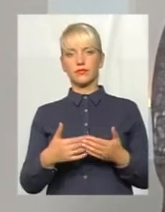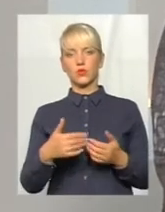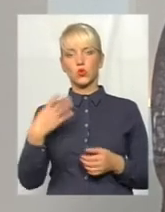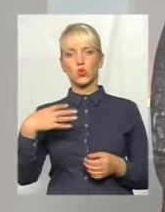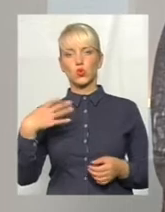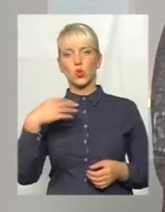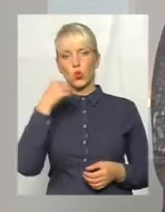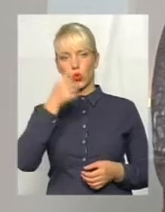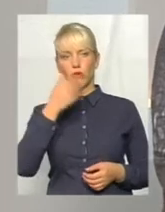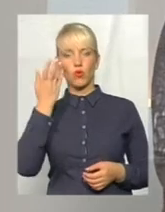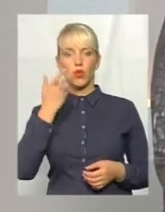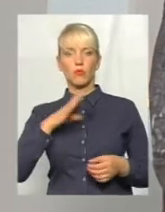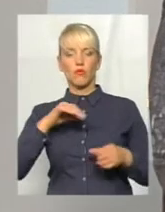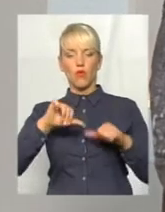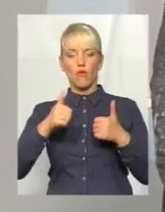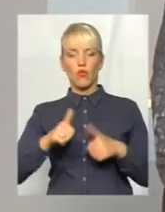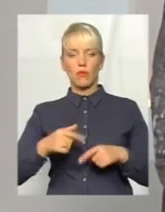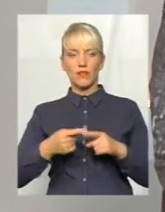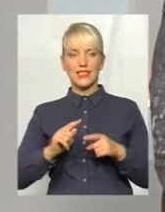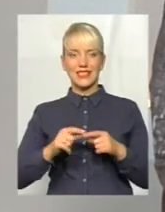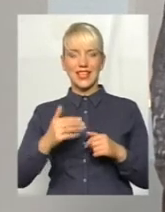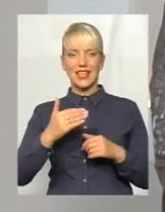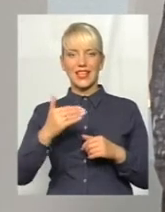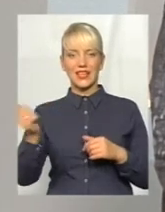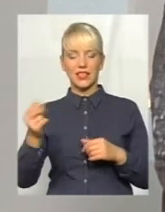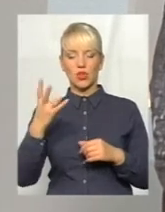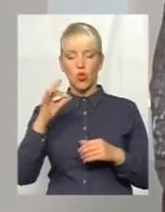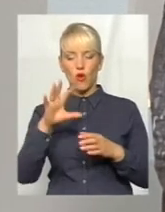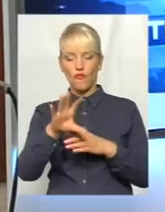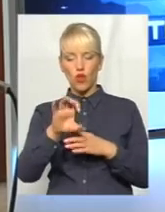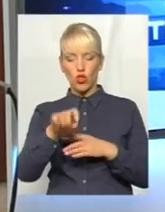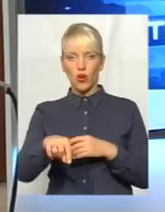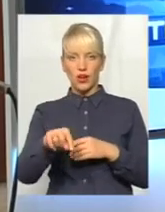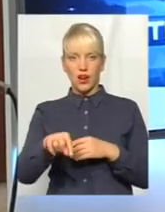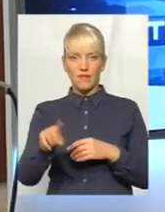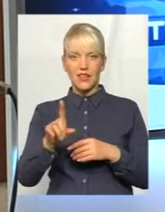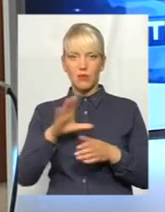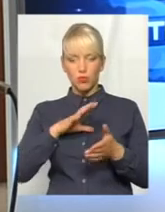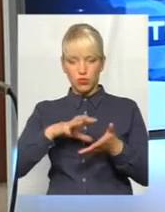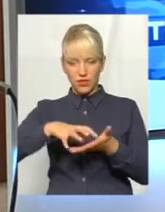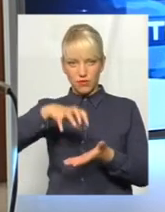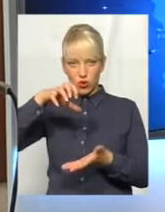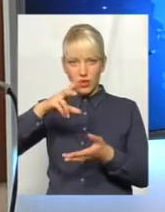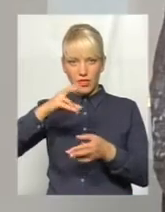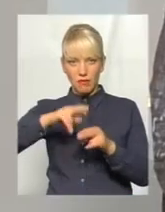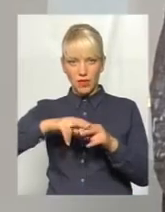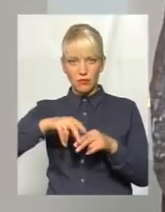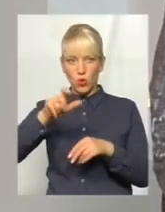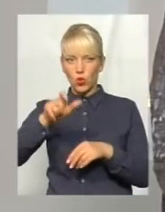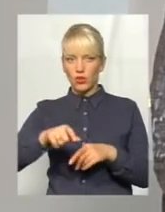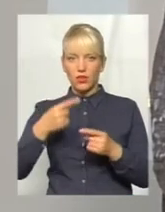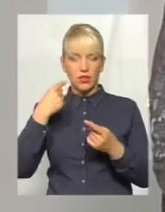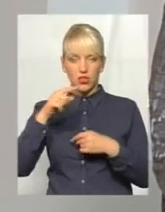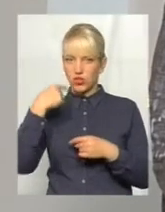оформлявся цей кредит. Але фотографія, яка була занесена в базу даних банку на паспорті, людина була зовсім іншої